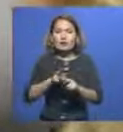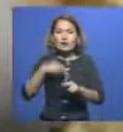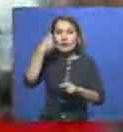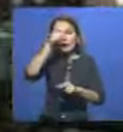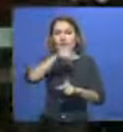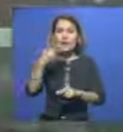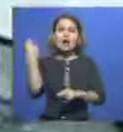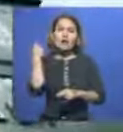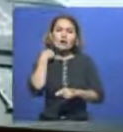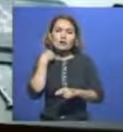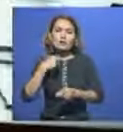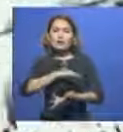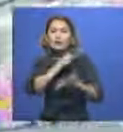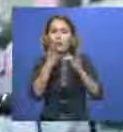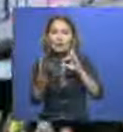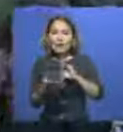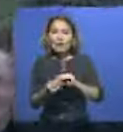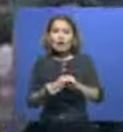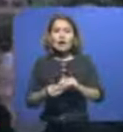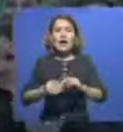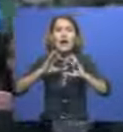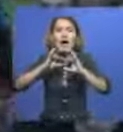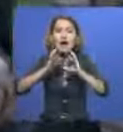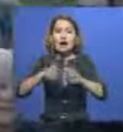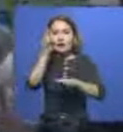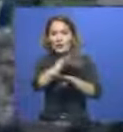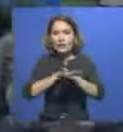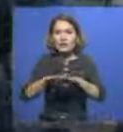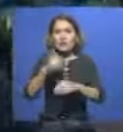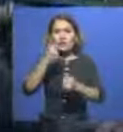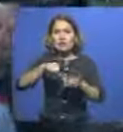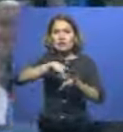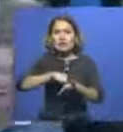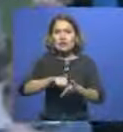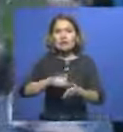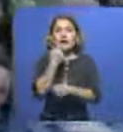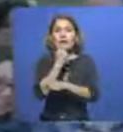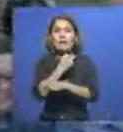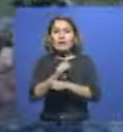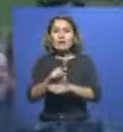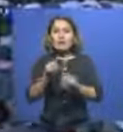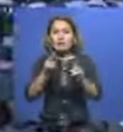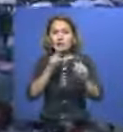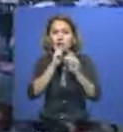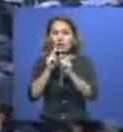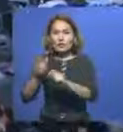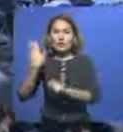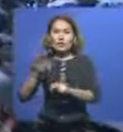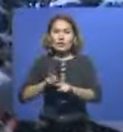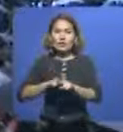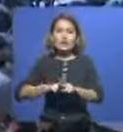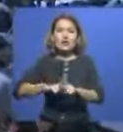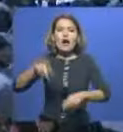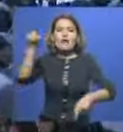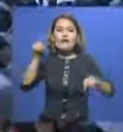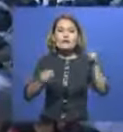Лондондық кинофорум барлығына ортақ болмақ. Ал араларынан үздіктанылғандарға арнайы сұйлық тавысталады. Бір сөзбен айтқанда бұл фестивалдің